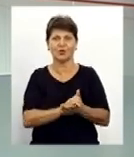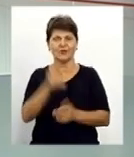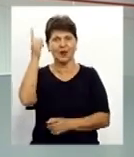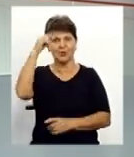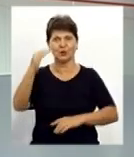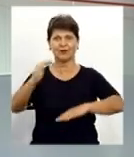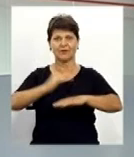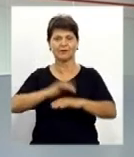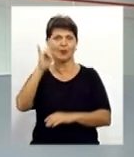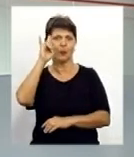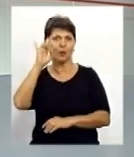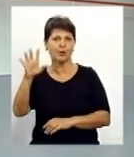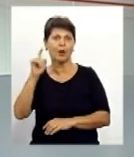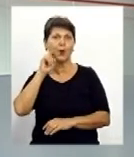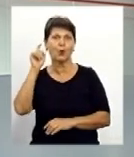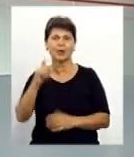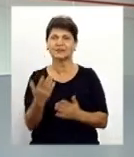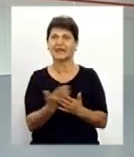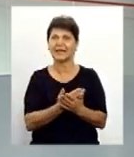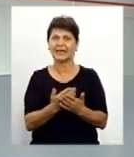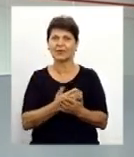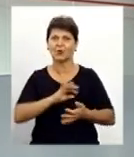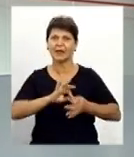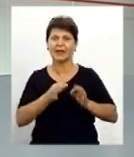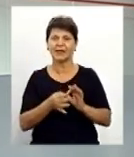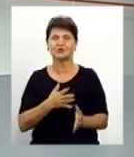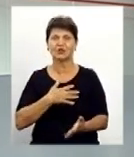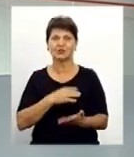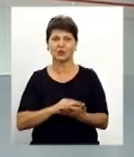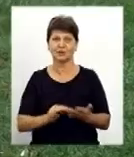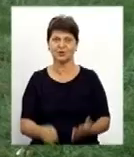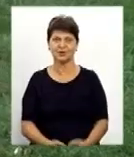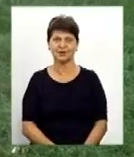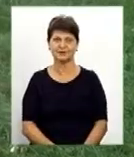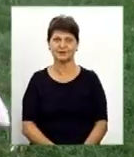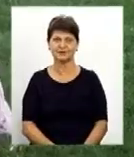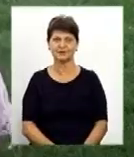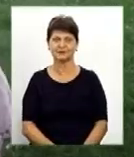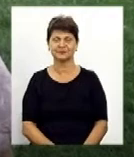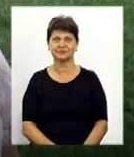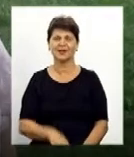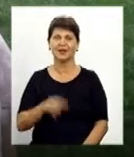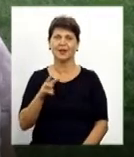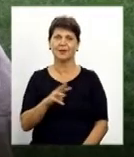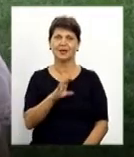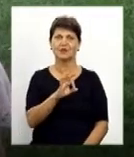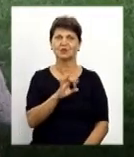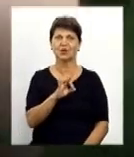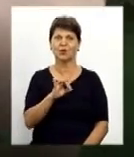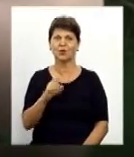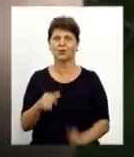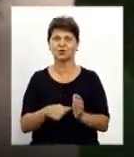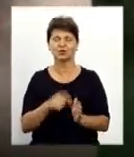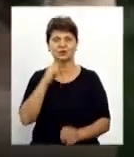мультивечорів популяризуватимуть українське кіно. Детальніше Наталя Колодій. Мілані Сологуб 6 років. Каже,